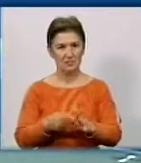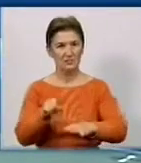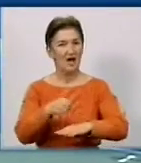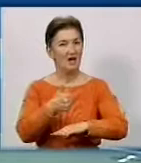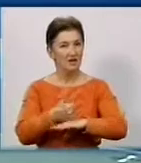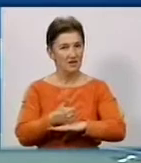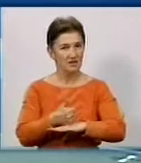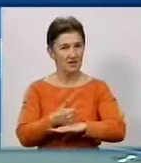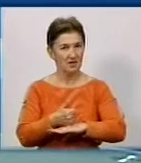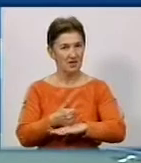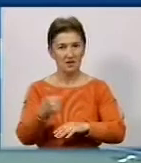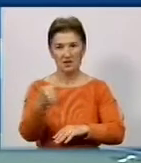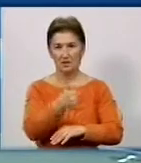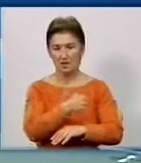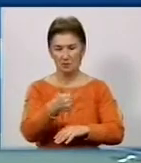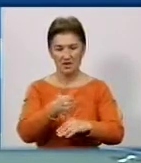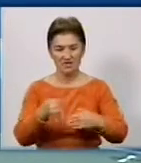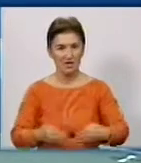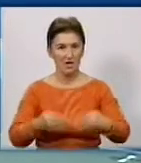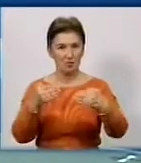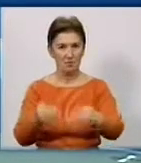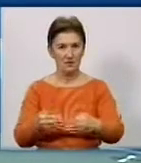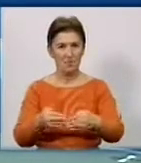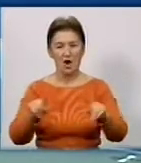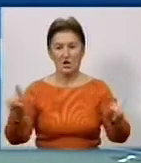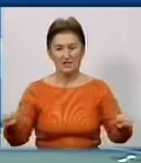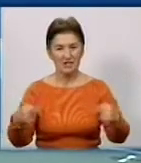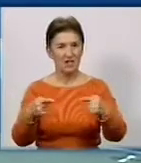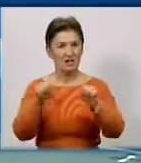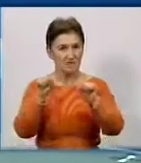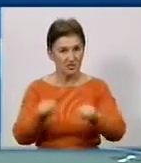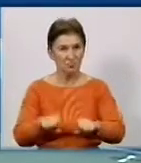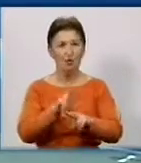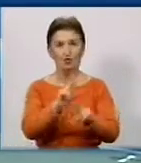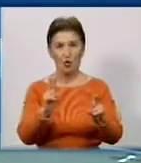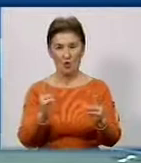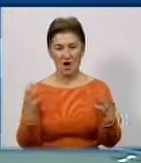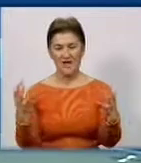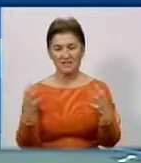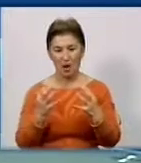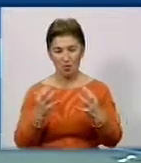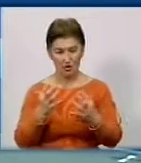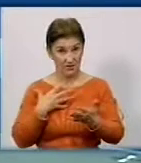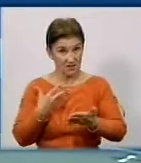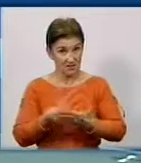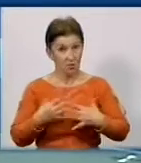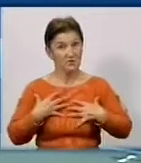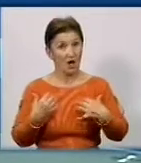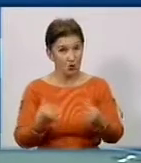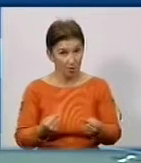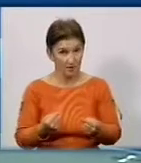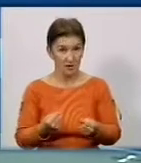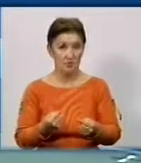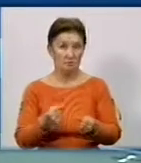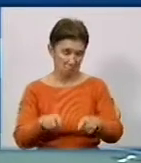на первом этапе создать возможность всем тем людям, которые заботятся о своем здоровье, возможность пройти